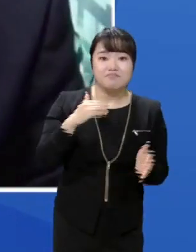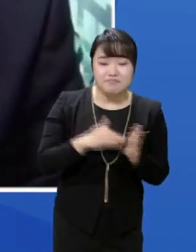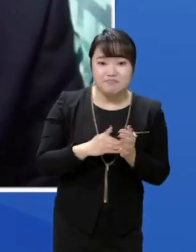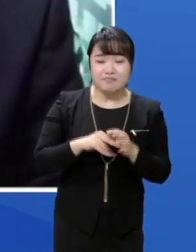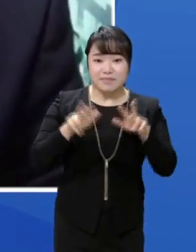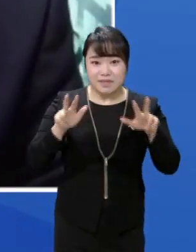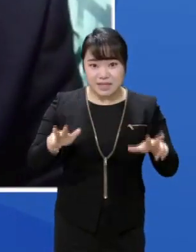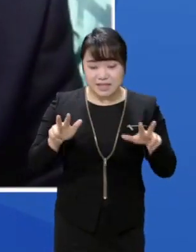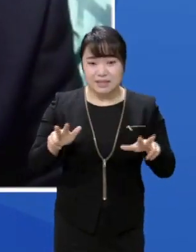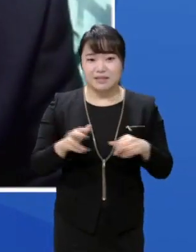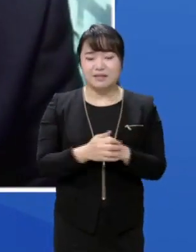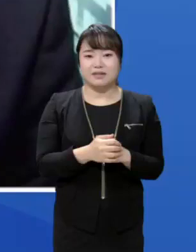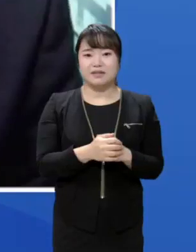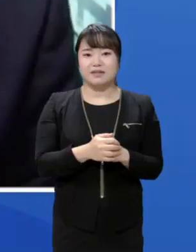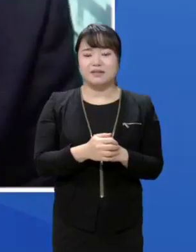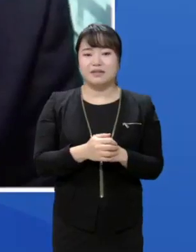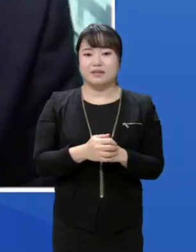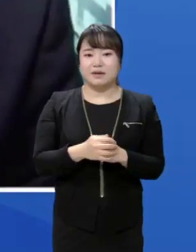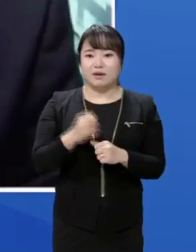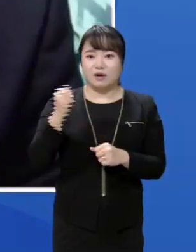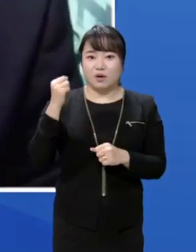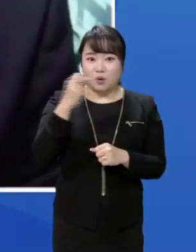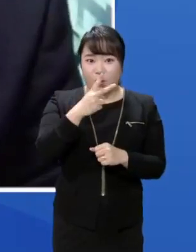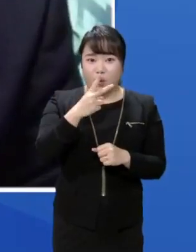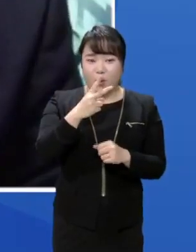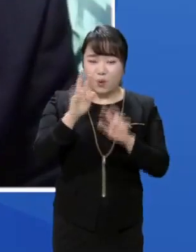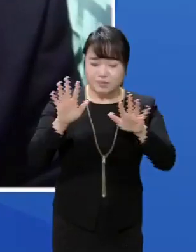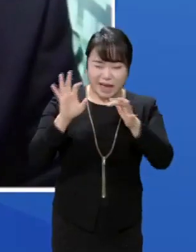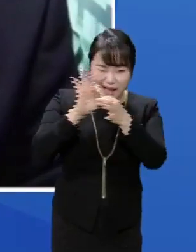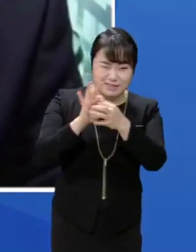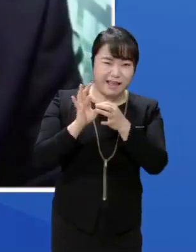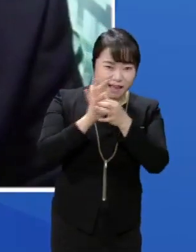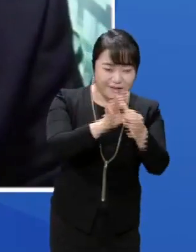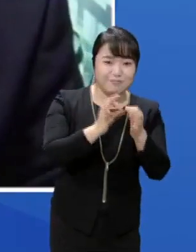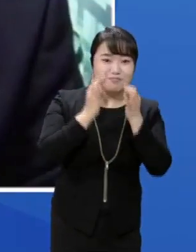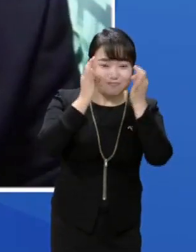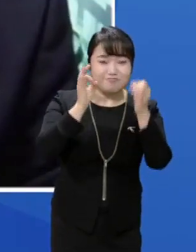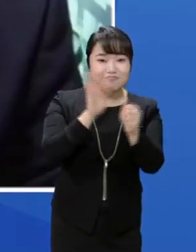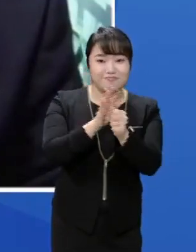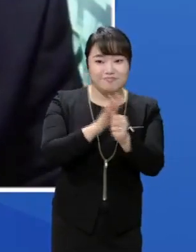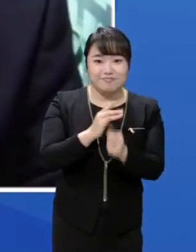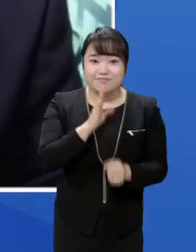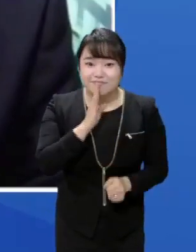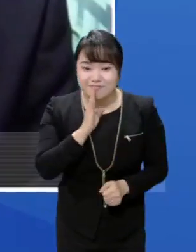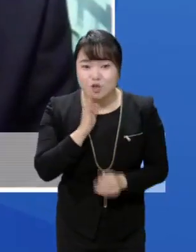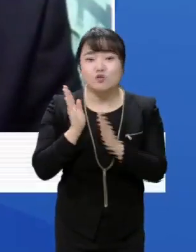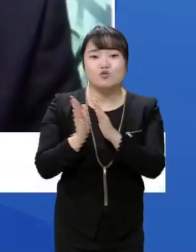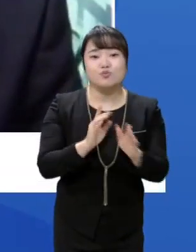도시철도 구축망 계획에 선정되기까지 많은 노력을 했다고 들었습니다. 어떻게 준비를 하신 건가요?